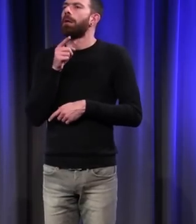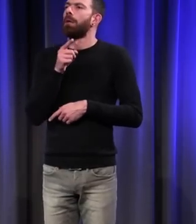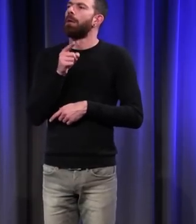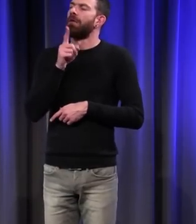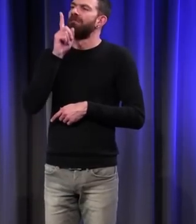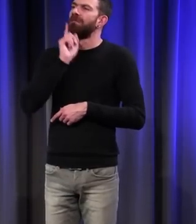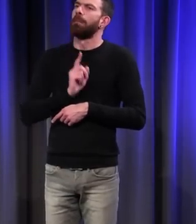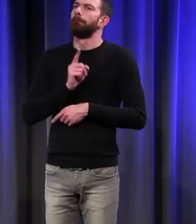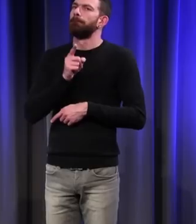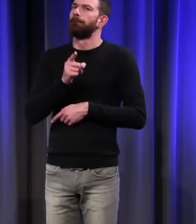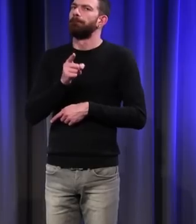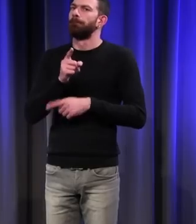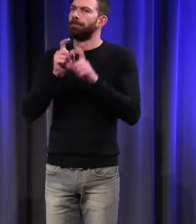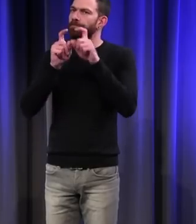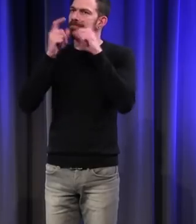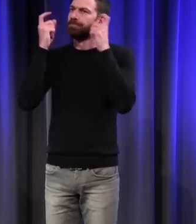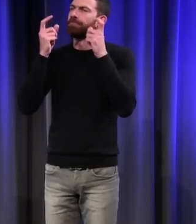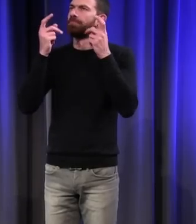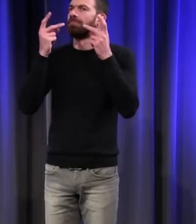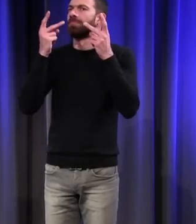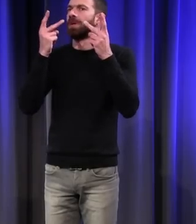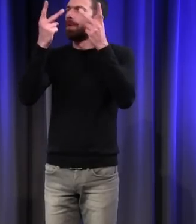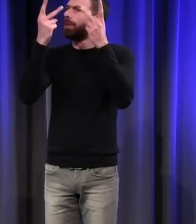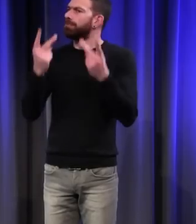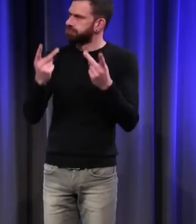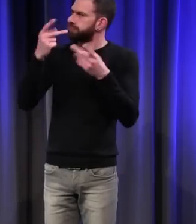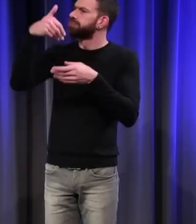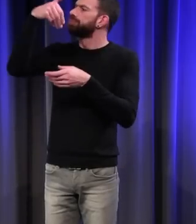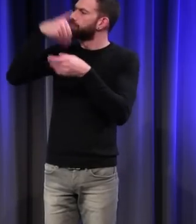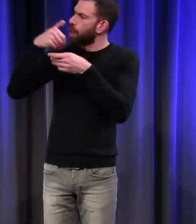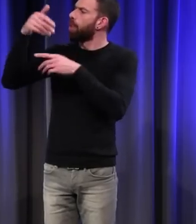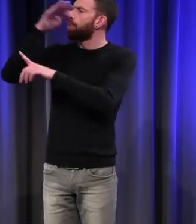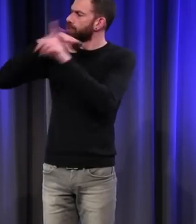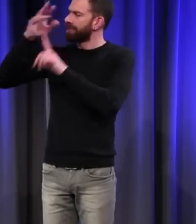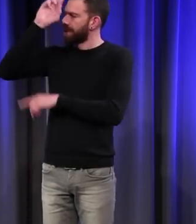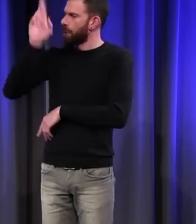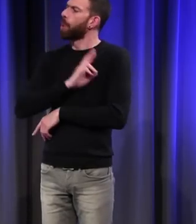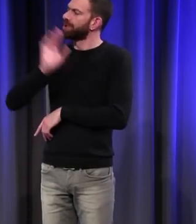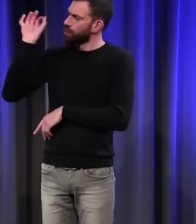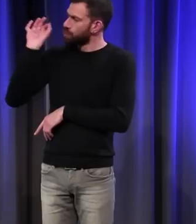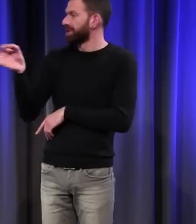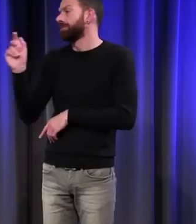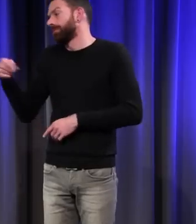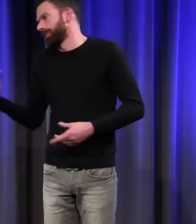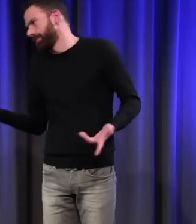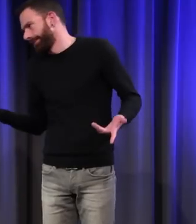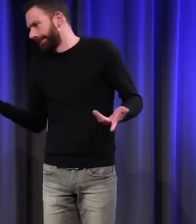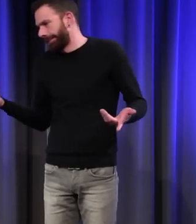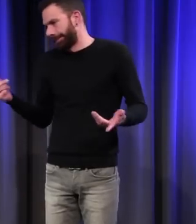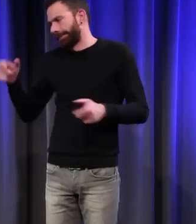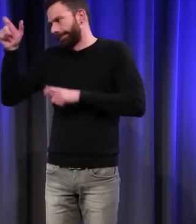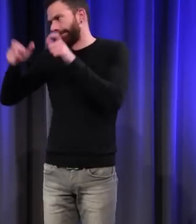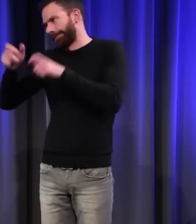dévalorisé au sein de la société ecclésiastique. Ça, évidemment, le clergé est